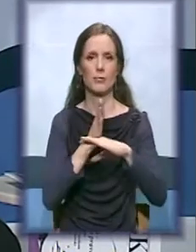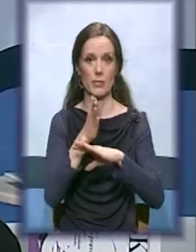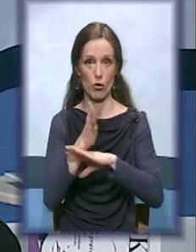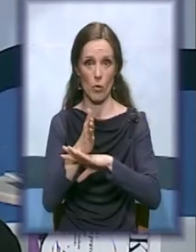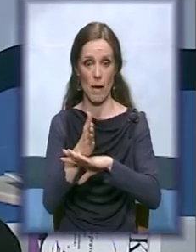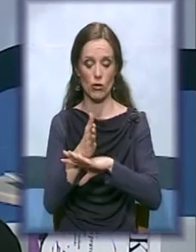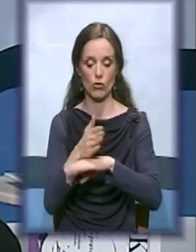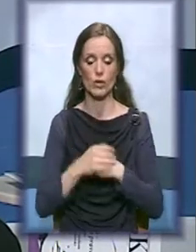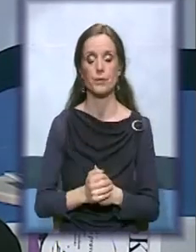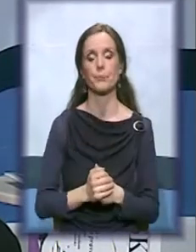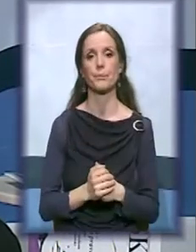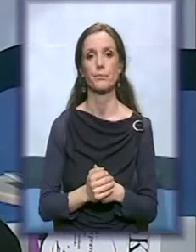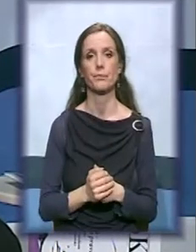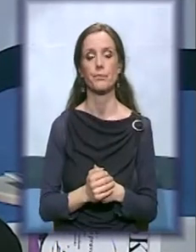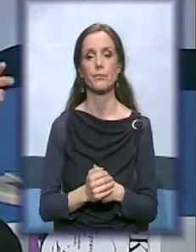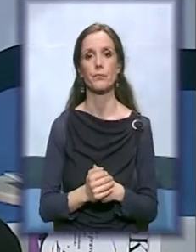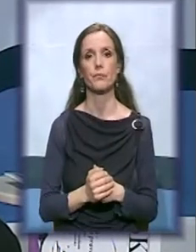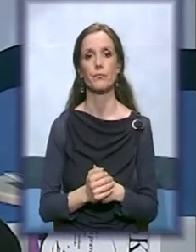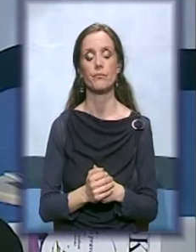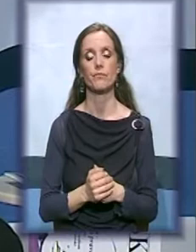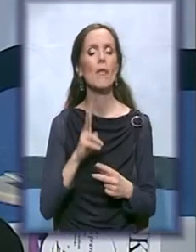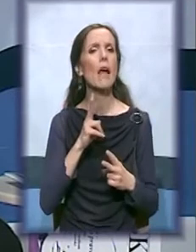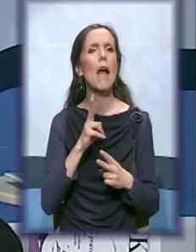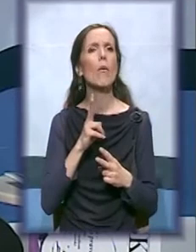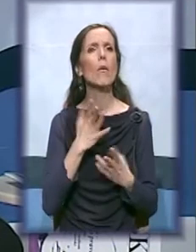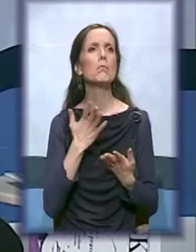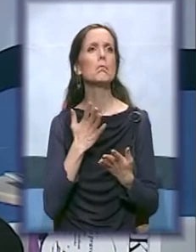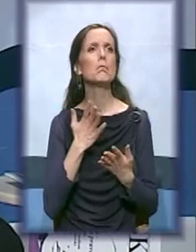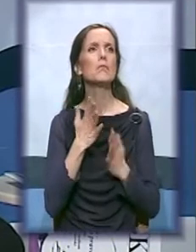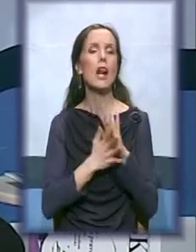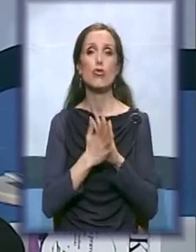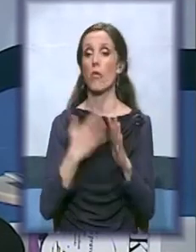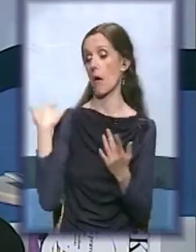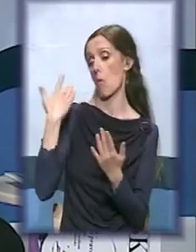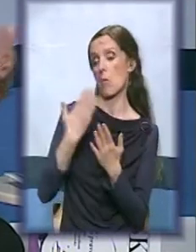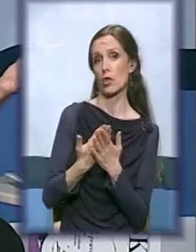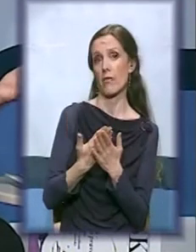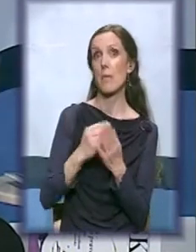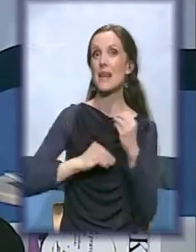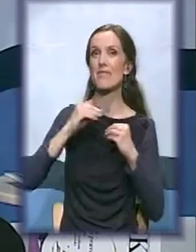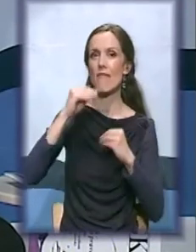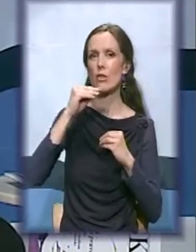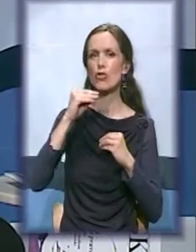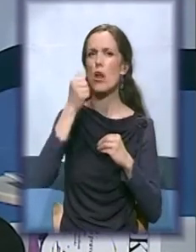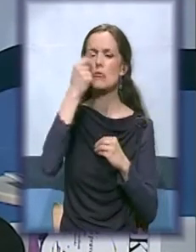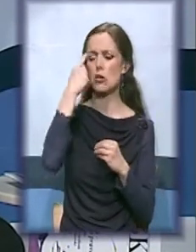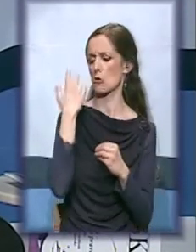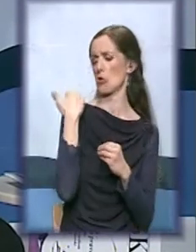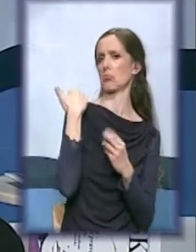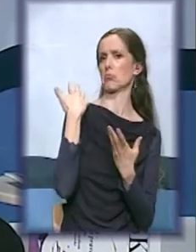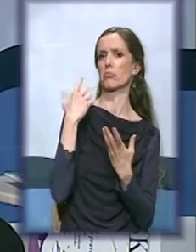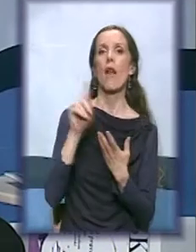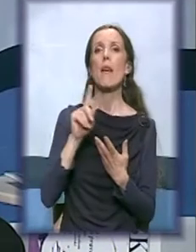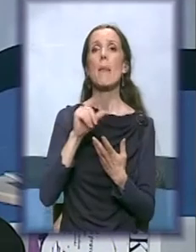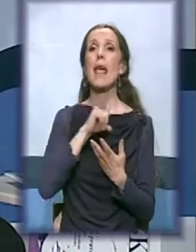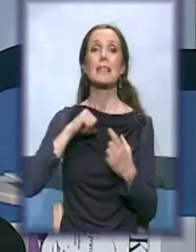koji zapravo pričamo u zadnje vreme, sve više i više, a to kad kažemo u zadnje vreme, pa nije to